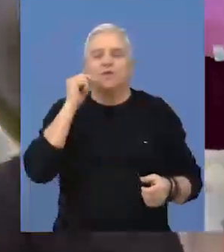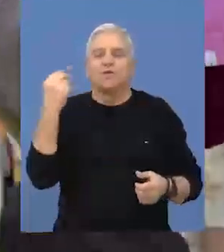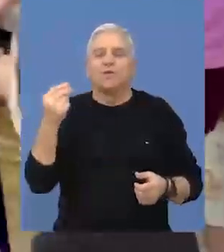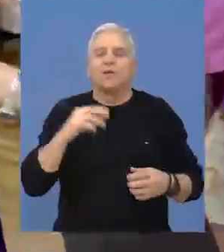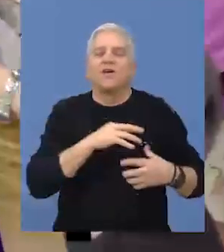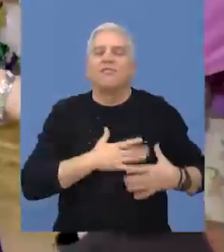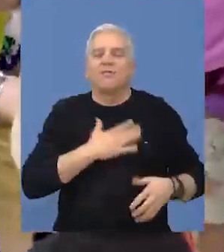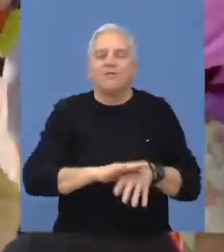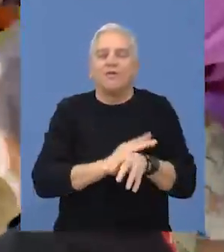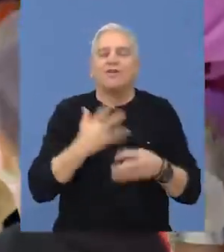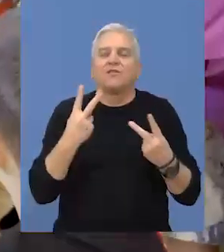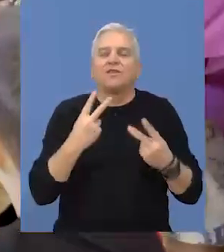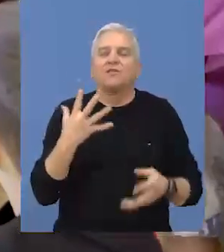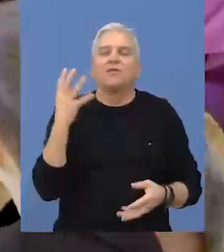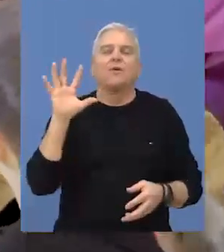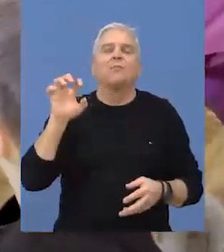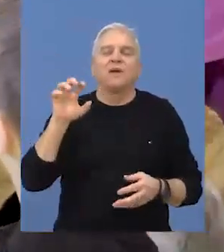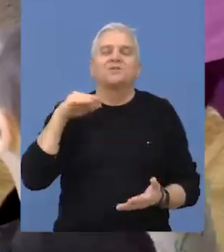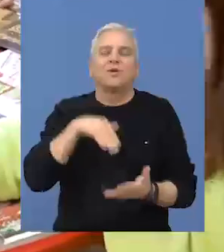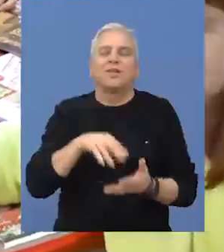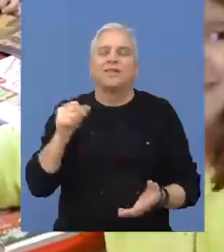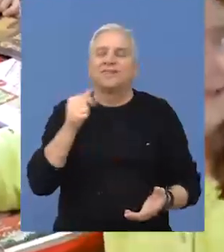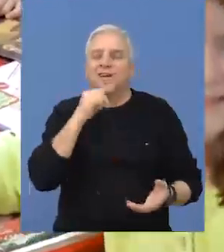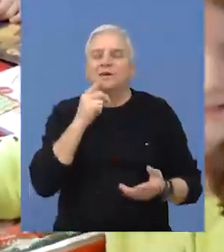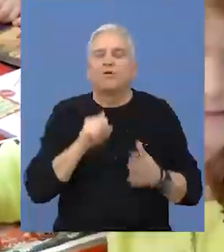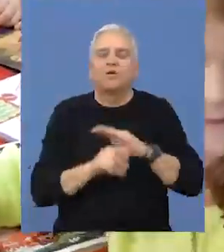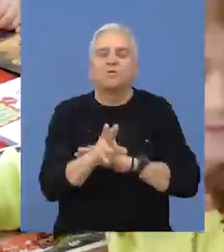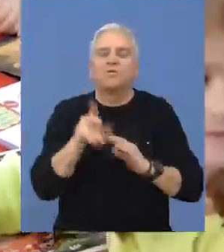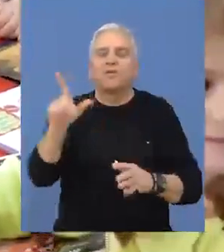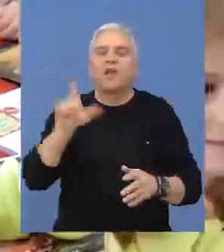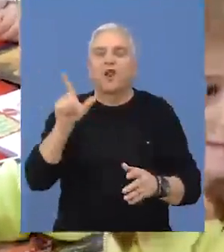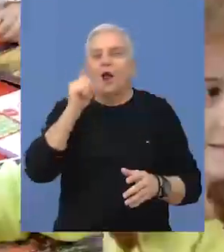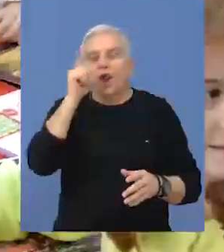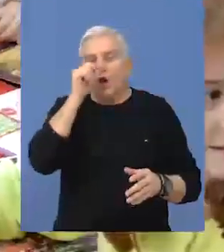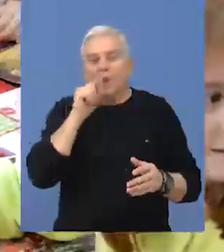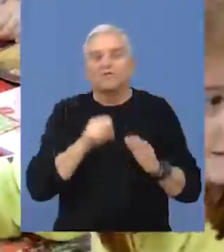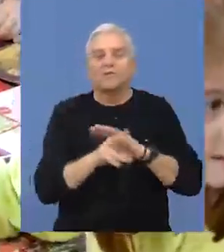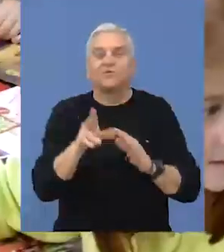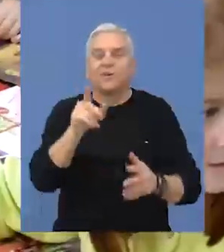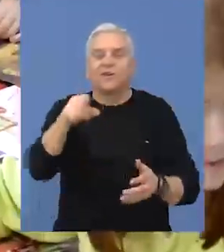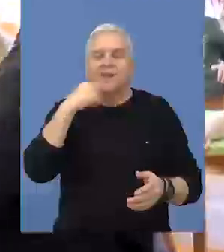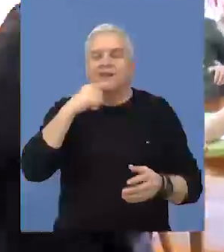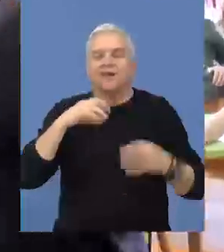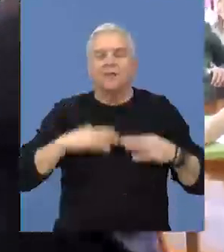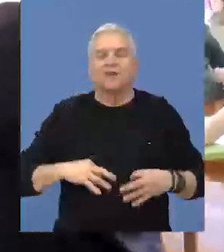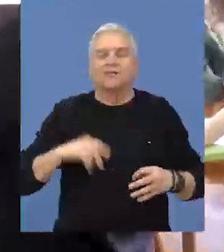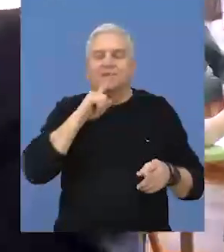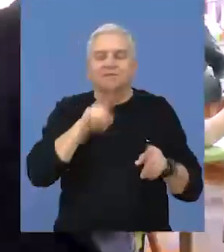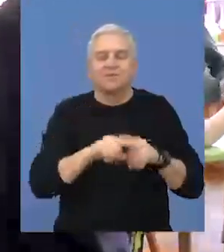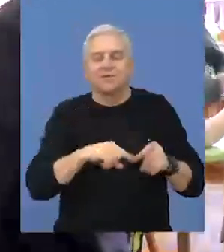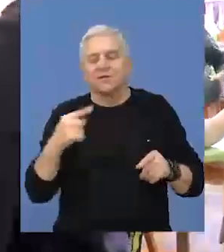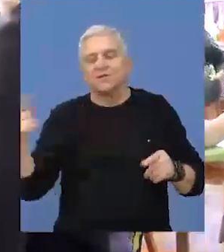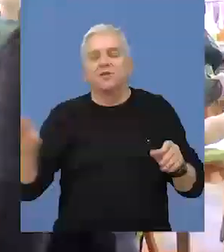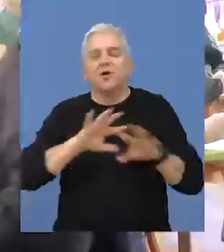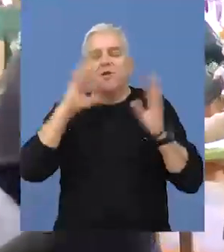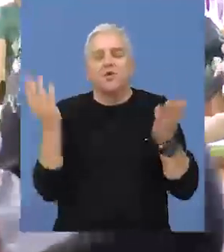dobre volje. Vredno je oko 500.000 dinara, koja je realizovana na inicijativu Lokalne samouprave, rekao je predsjednik